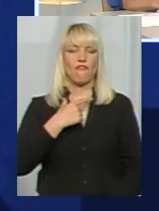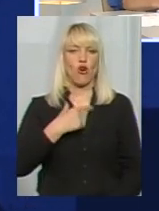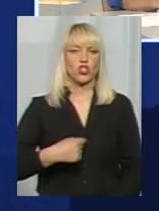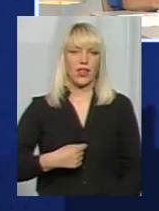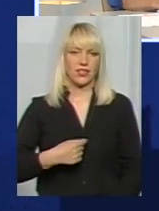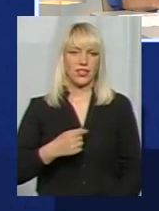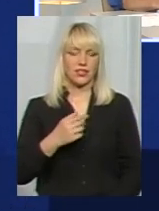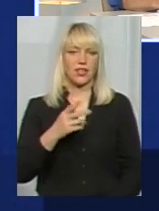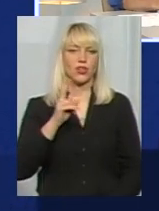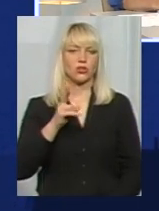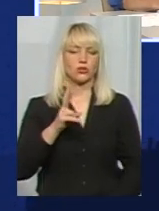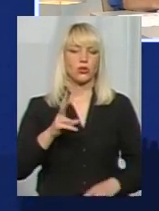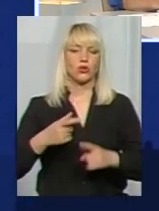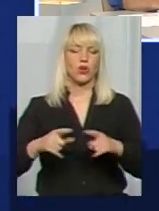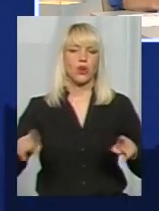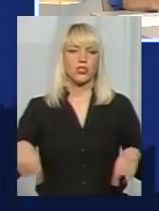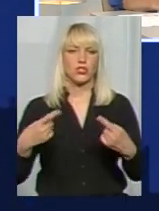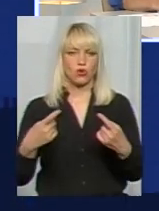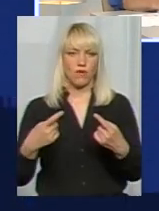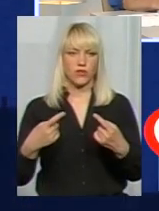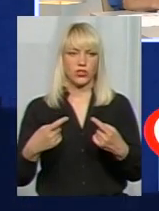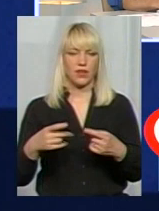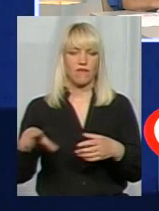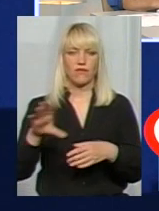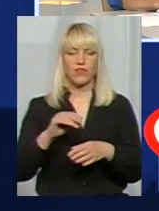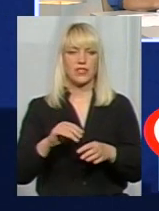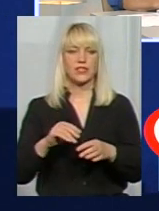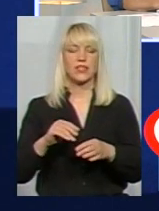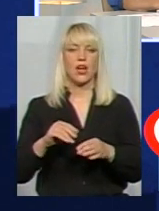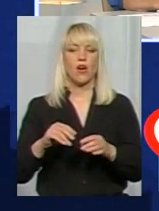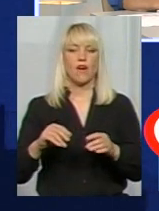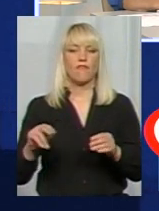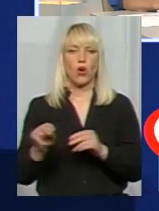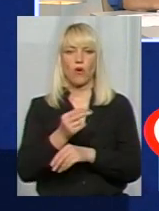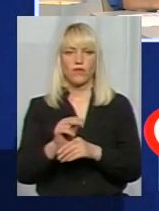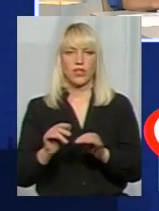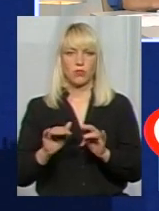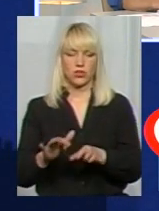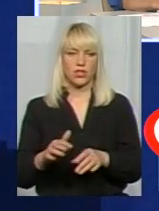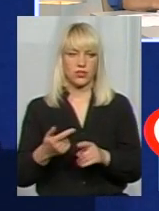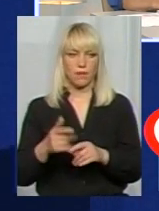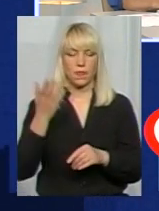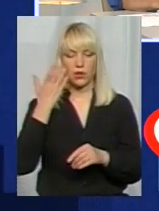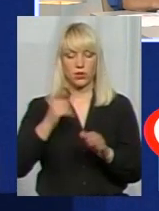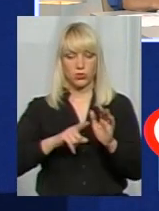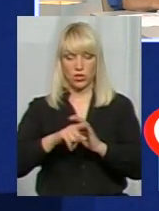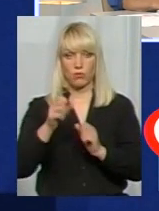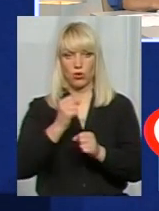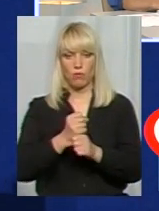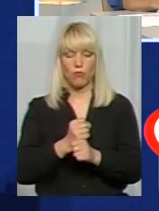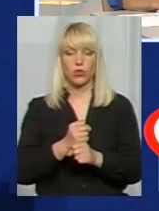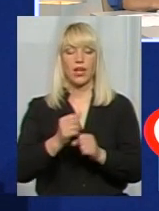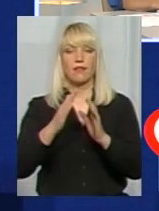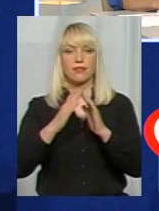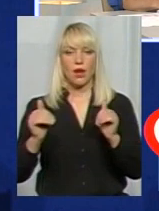його функцією, який організовує знову таки весь виховний процес. Коли починається робота табору, поденно, 21